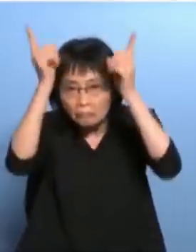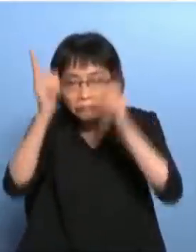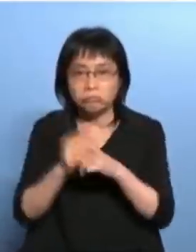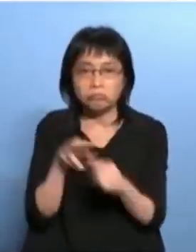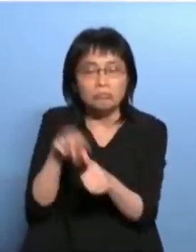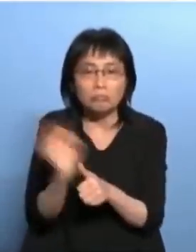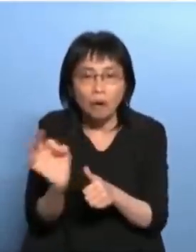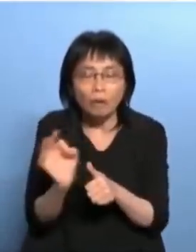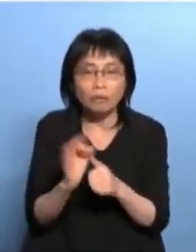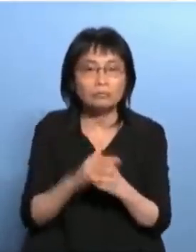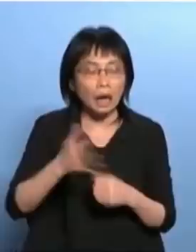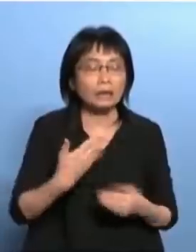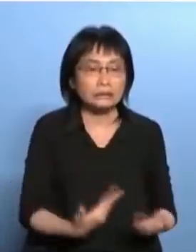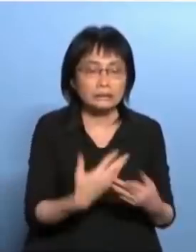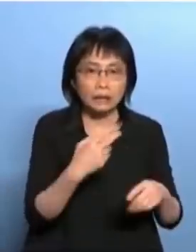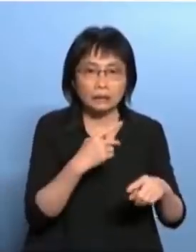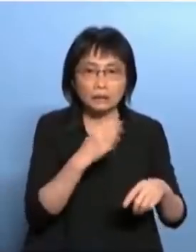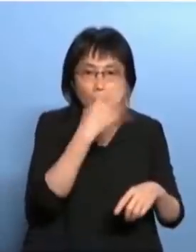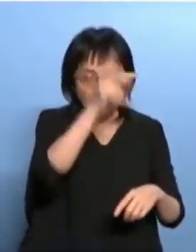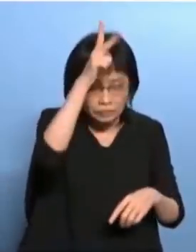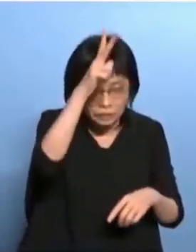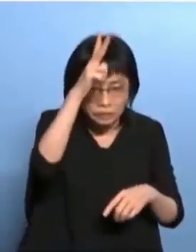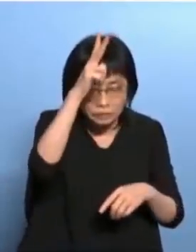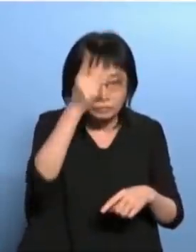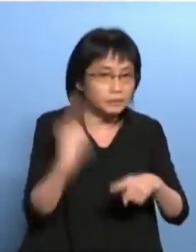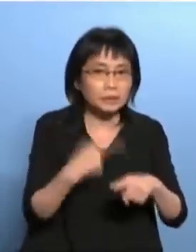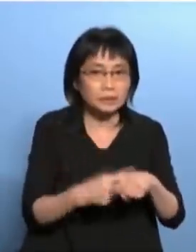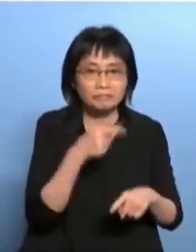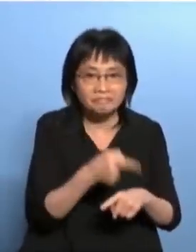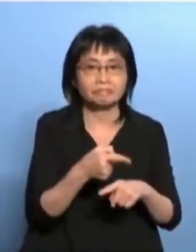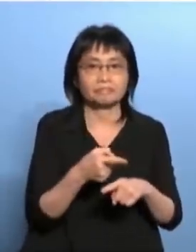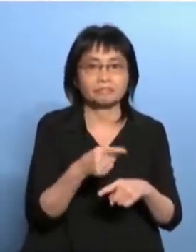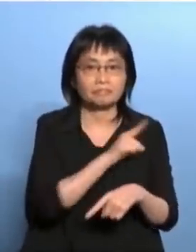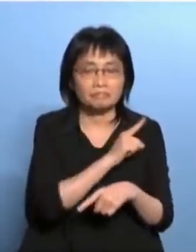跪下在那儿共产党说什么就要听